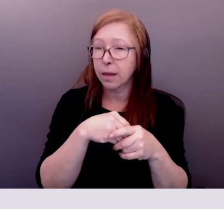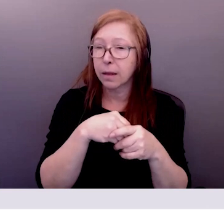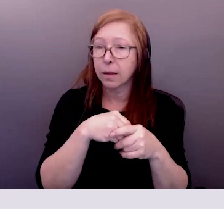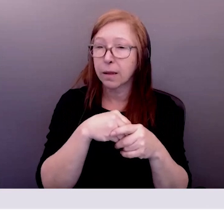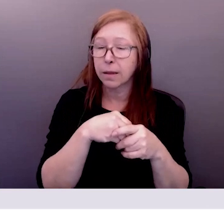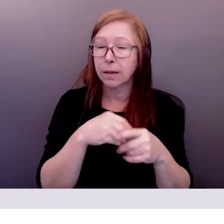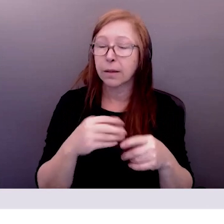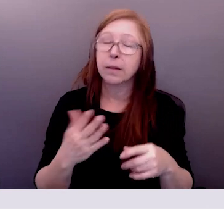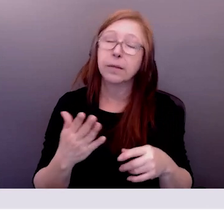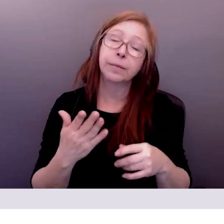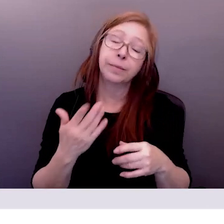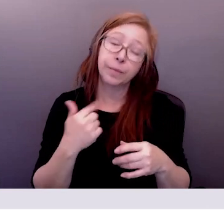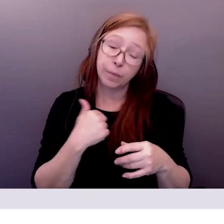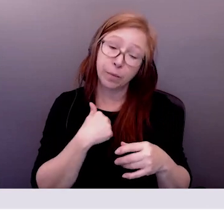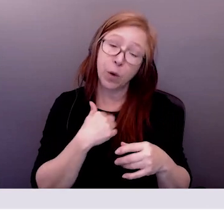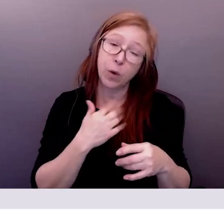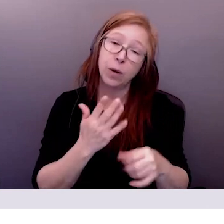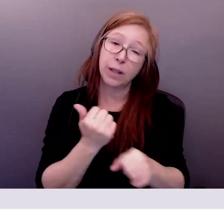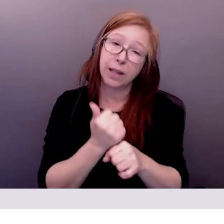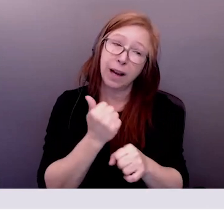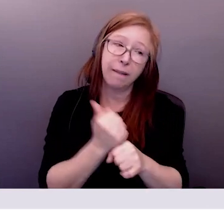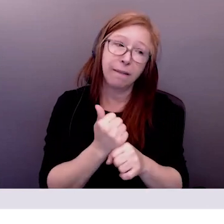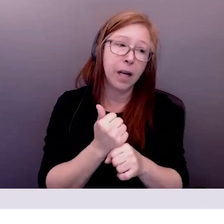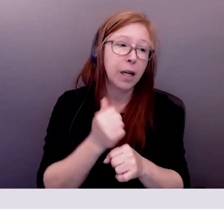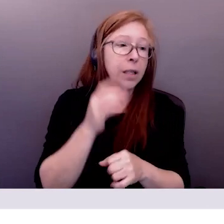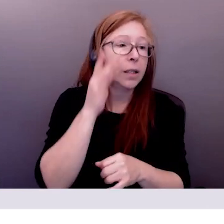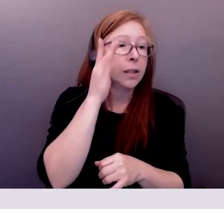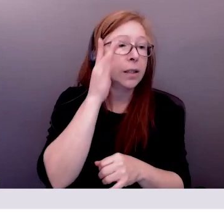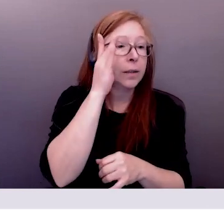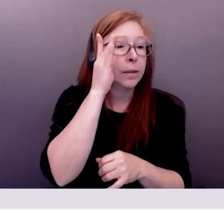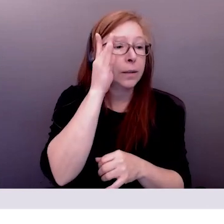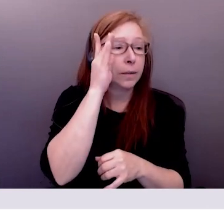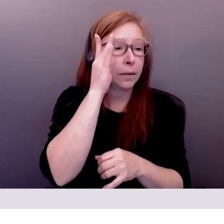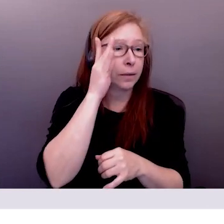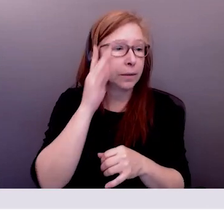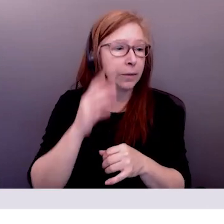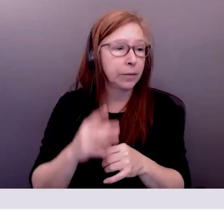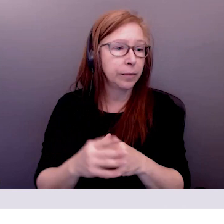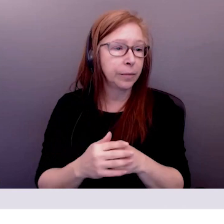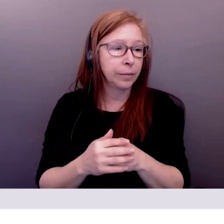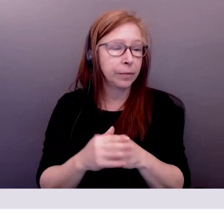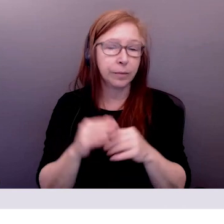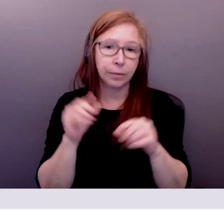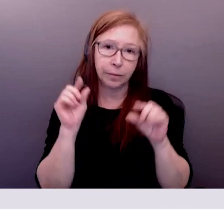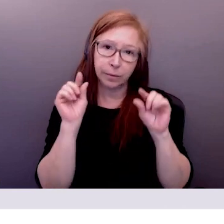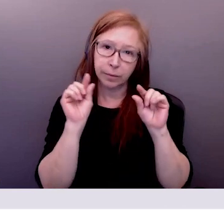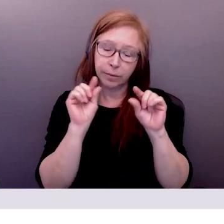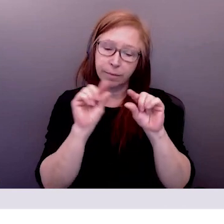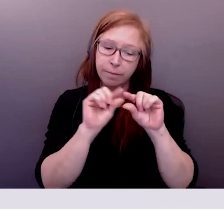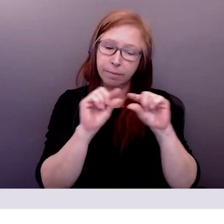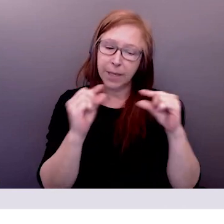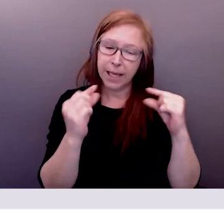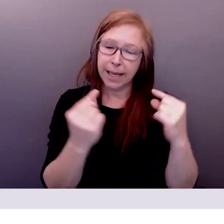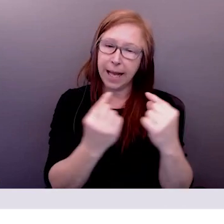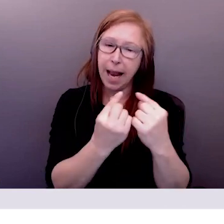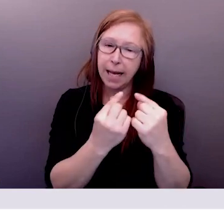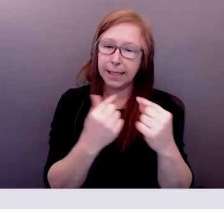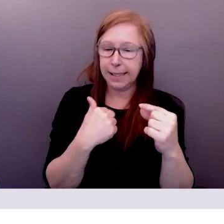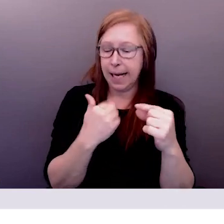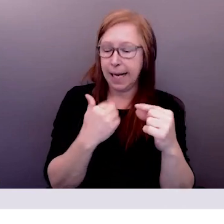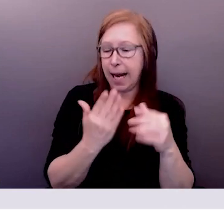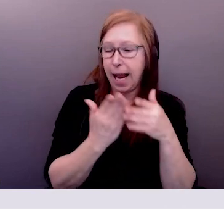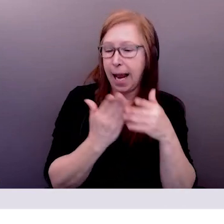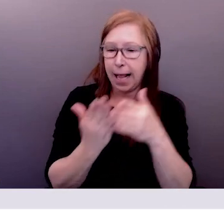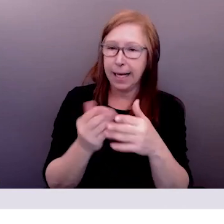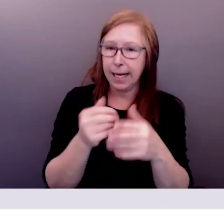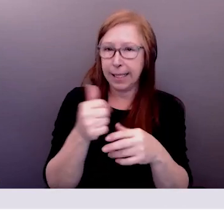ce qui a défini nos institutions notre travail c'est de comprendre comment cela fait partie de nos institutions pour ensuite les